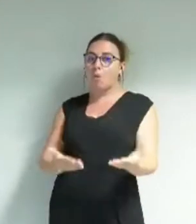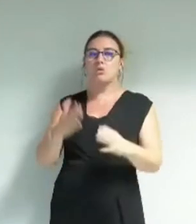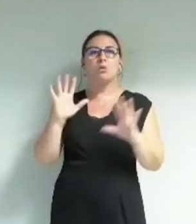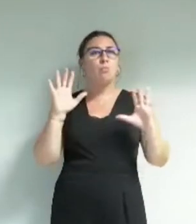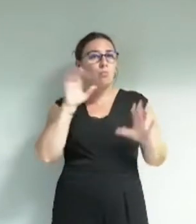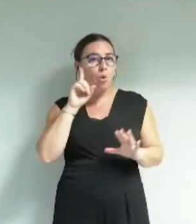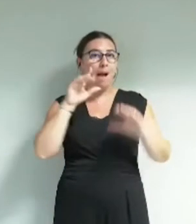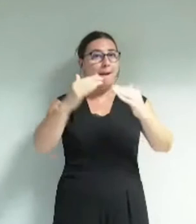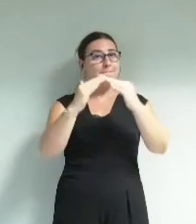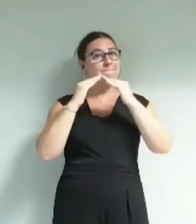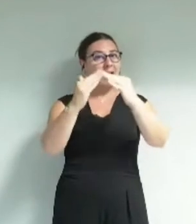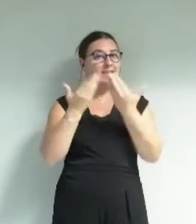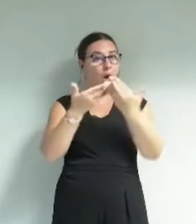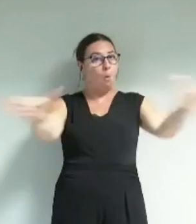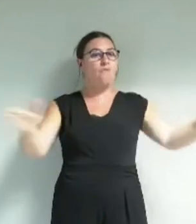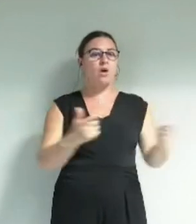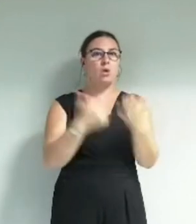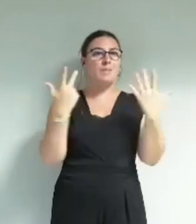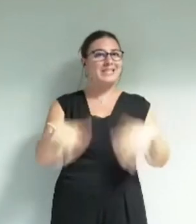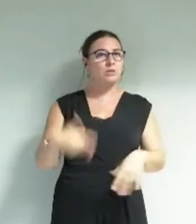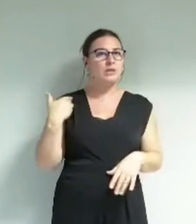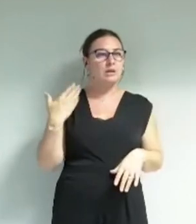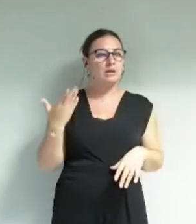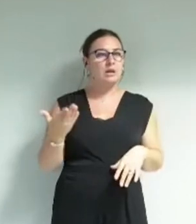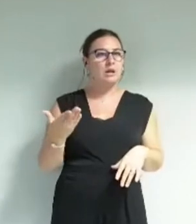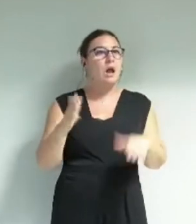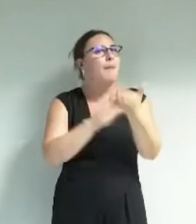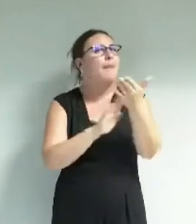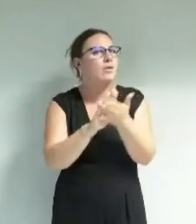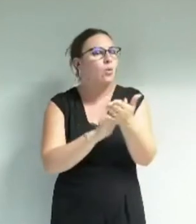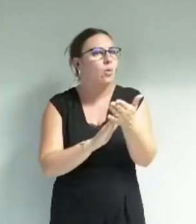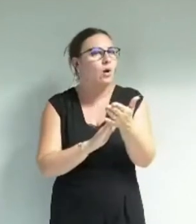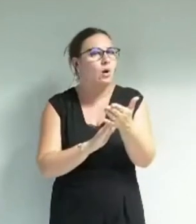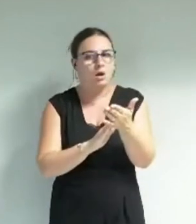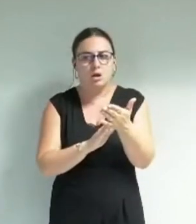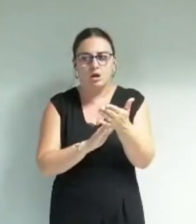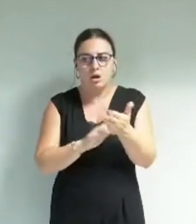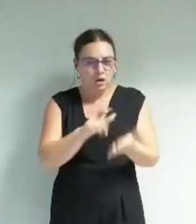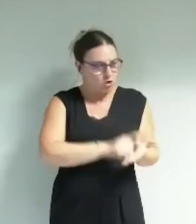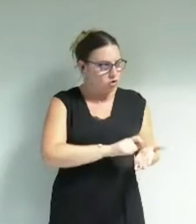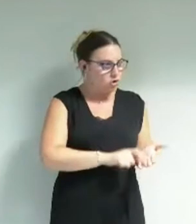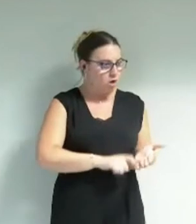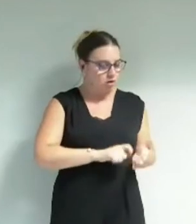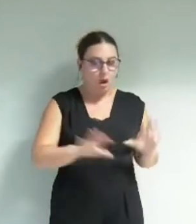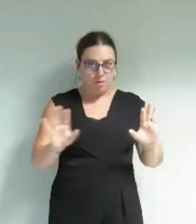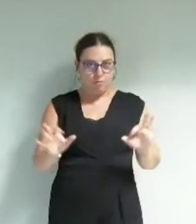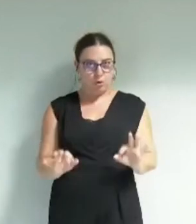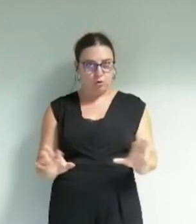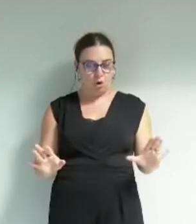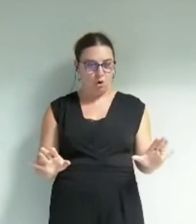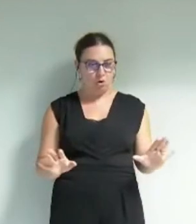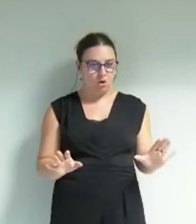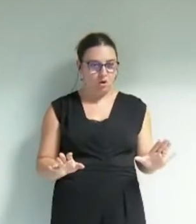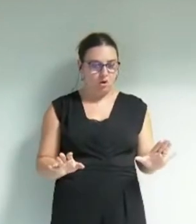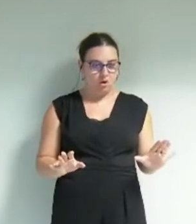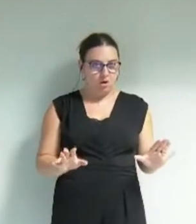réouverture du magasin à partir de 2018 sur le magasin je voudrais quand même juste revenir je vais retrouver mes notes je vais prendre le temps de retrouver mes notes parce que c'était quand même